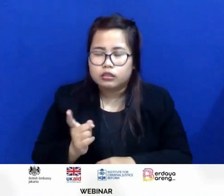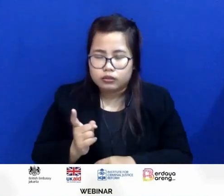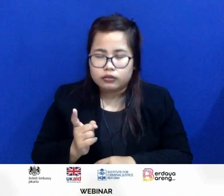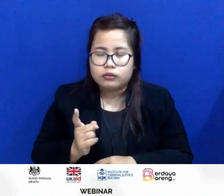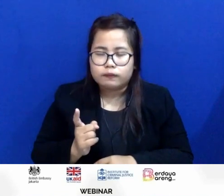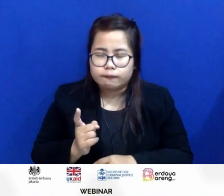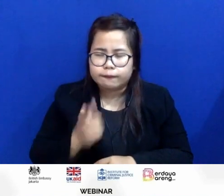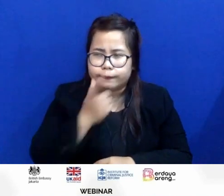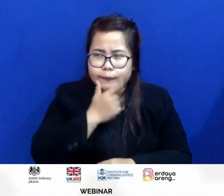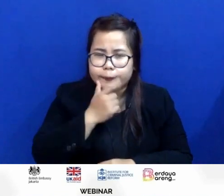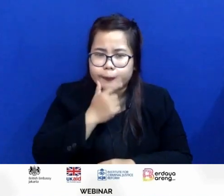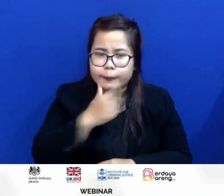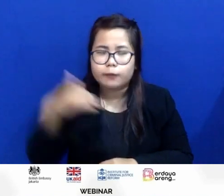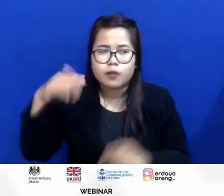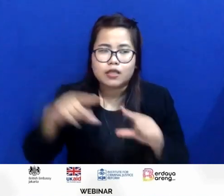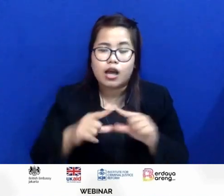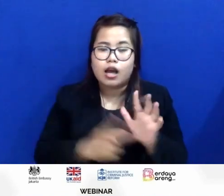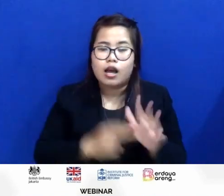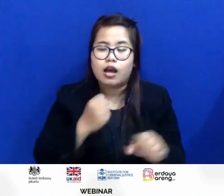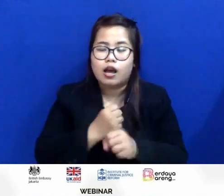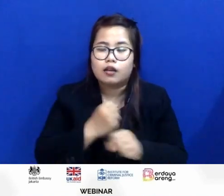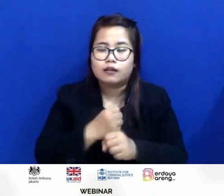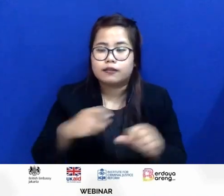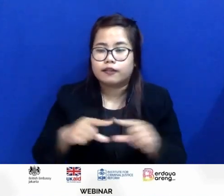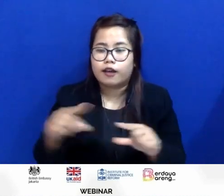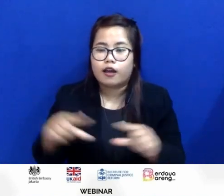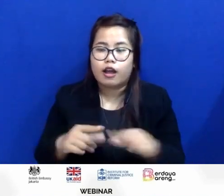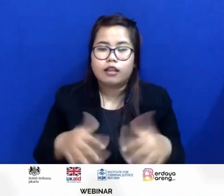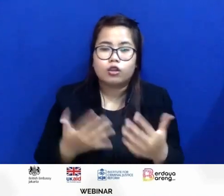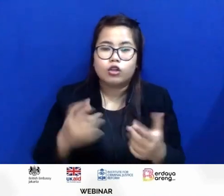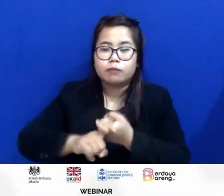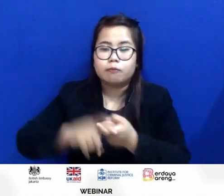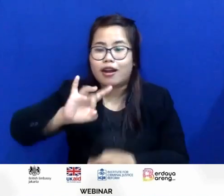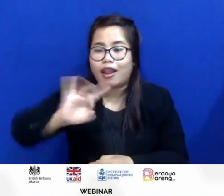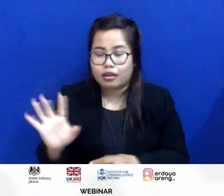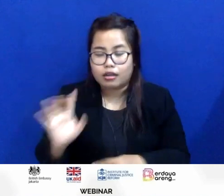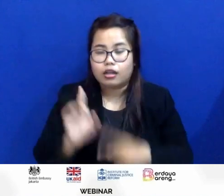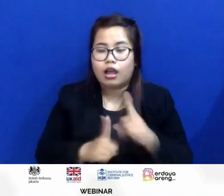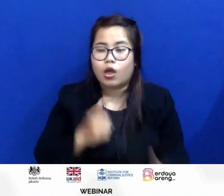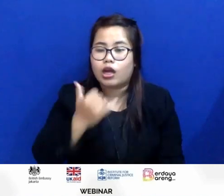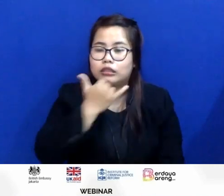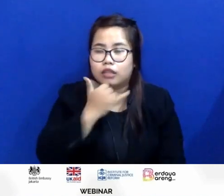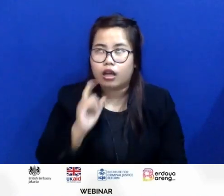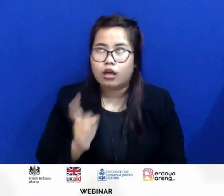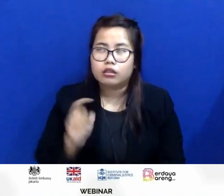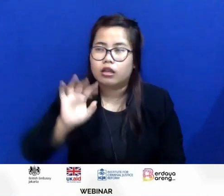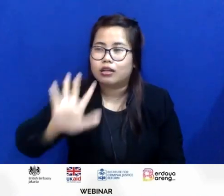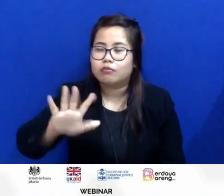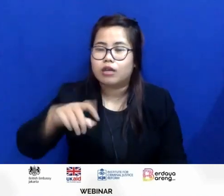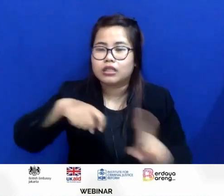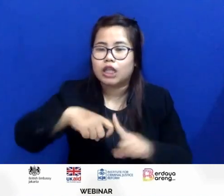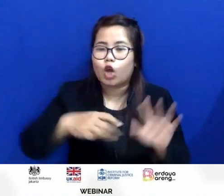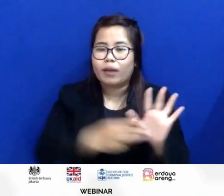Mas Anggara Tempuari atau teman yang lain itu, itu kalau tidak salah di 50 km.